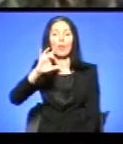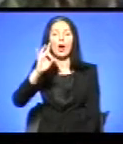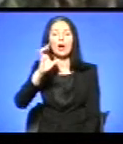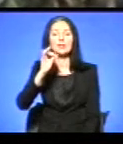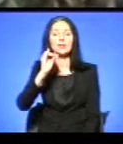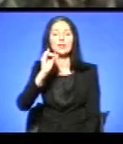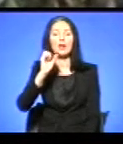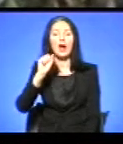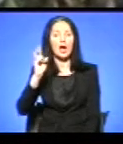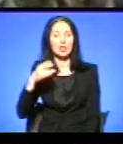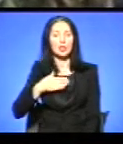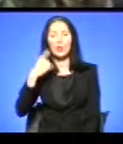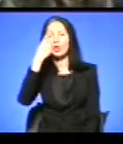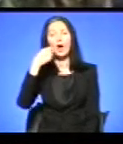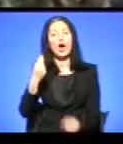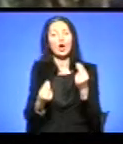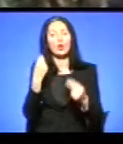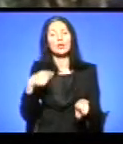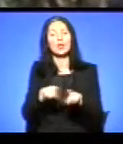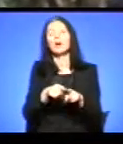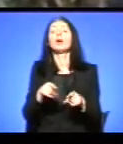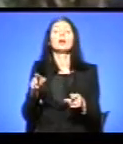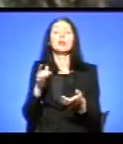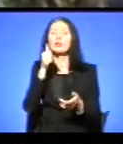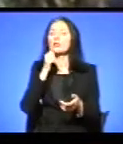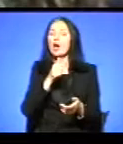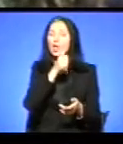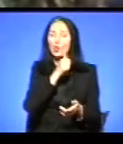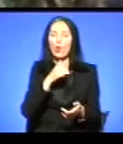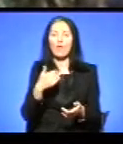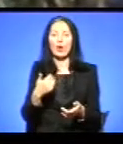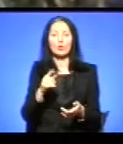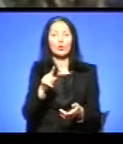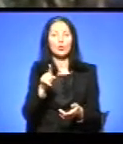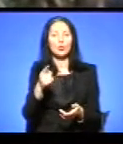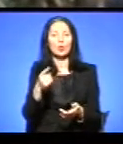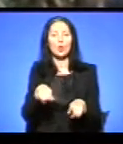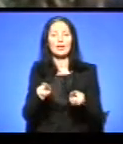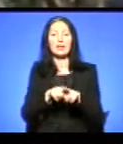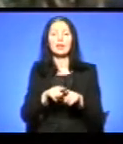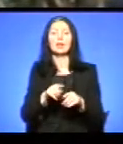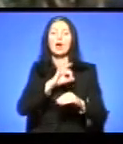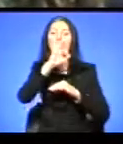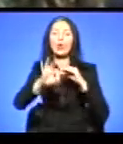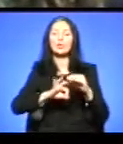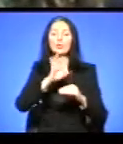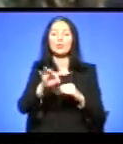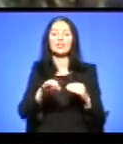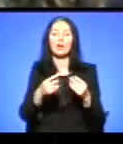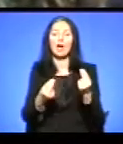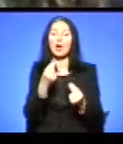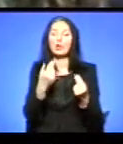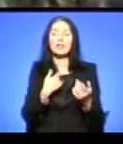Моя роль така загадкова, можна сказати, тому що таких космічних ролей я ще не